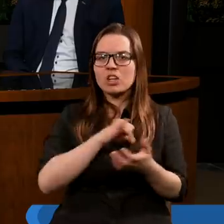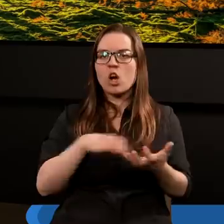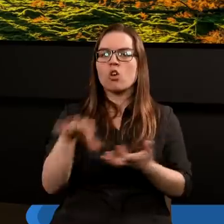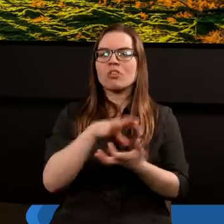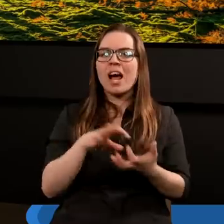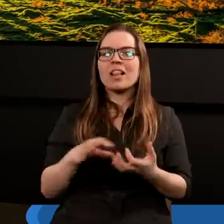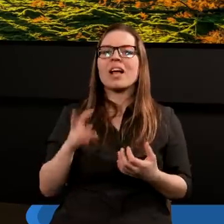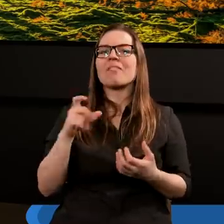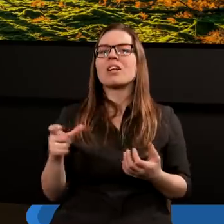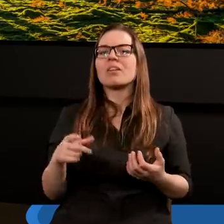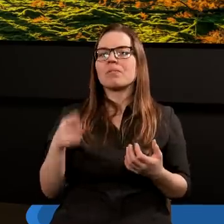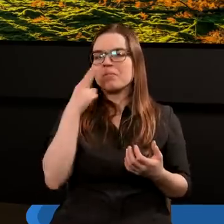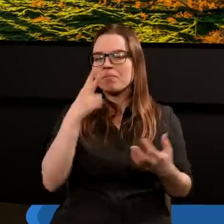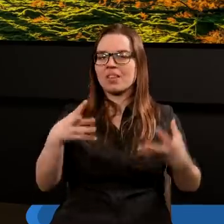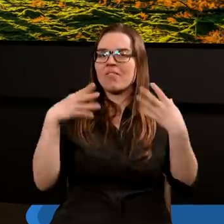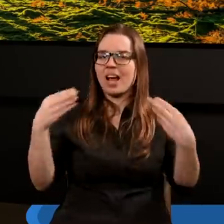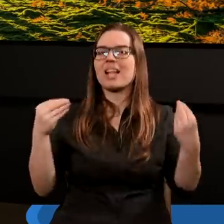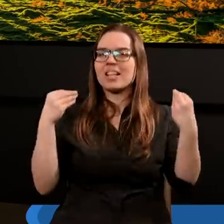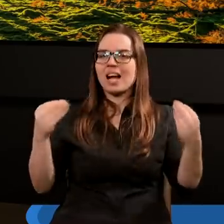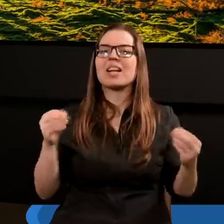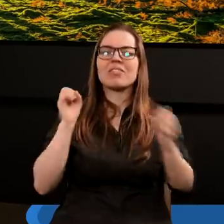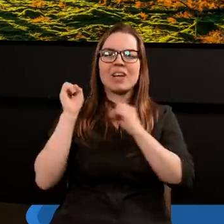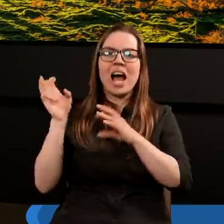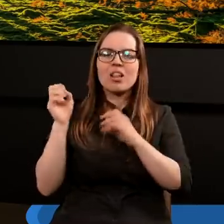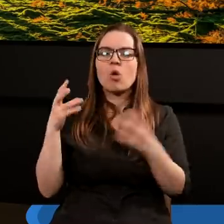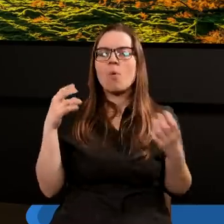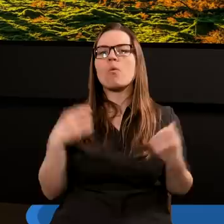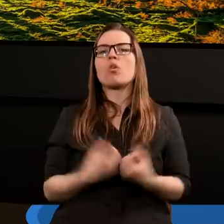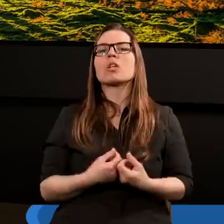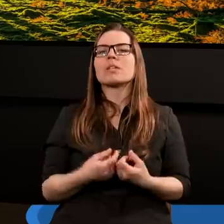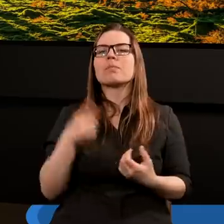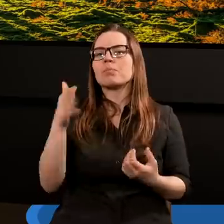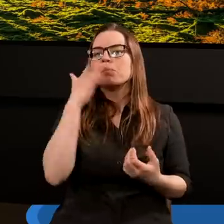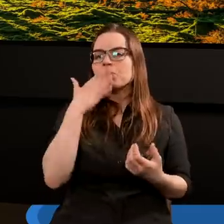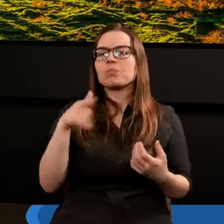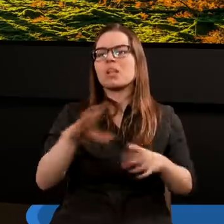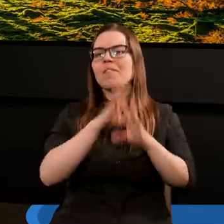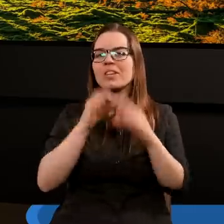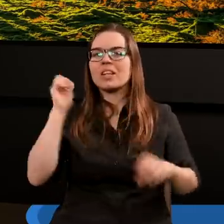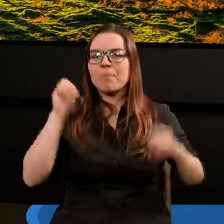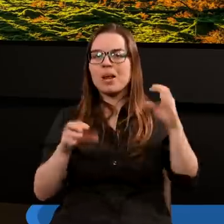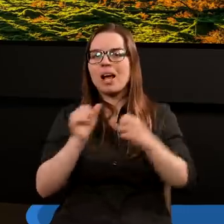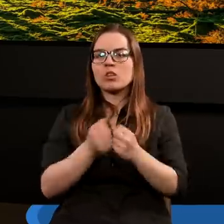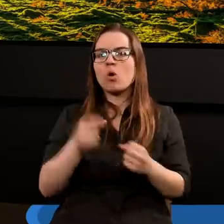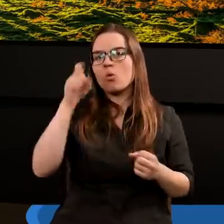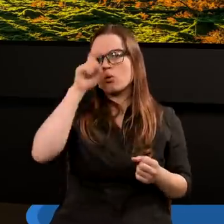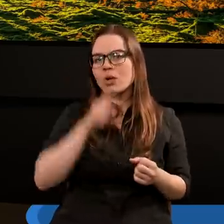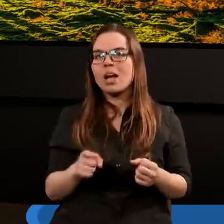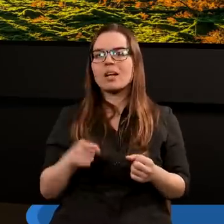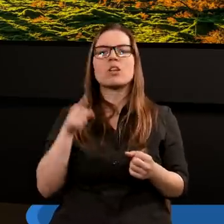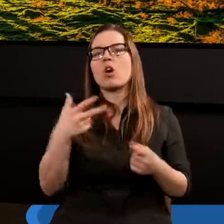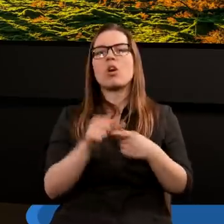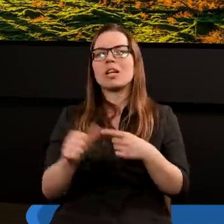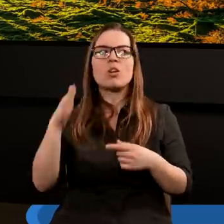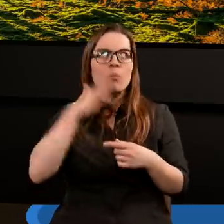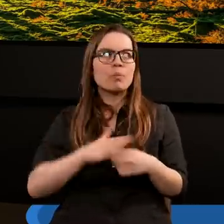Więc to jest chyba fantastyczna wiadomość. Dlatego mówiłem, że wszystkie plagi są złe. Oczywiście one nie